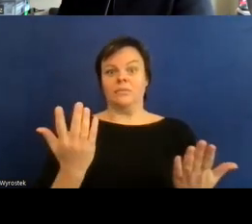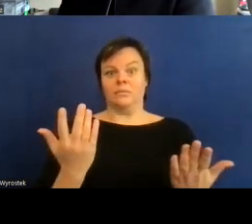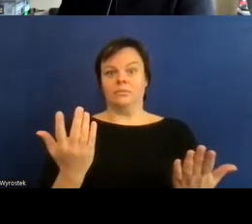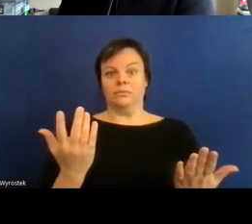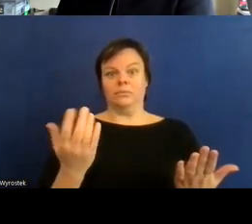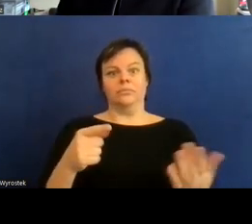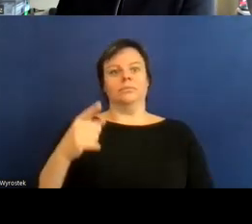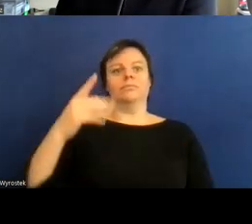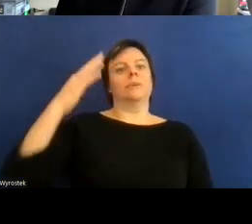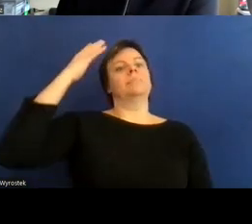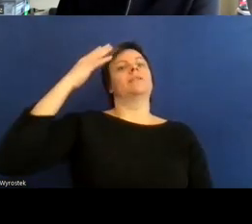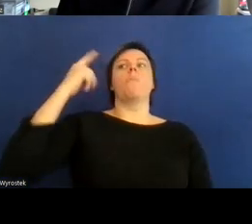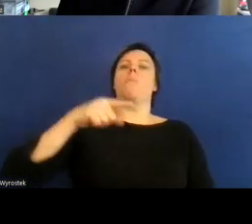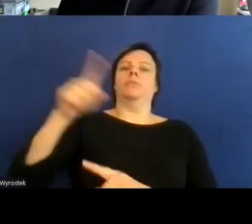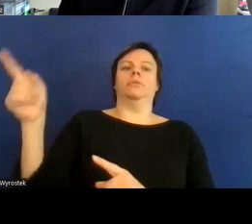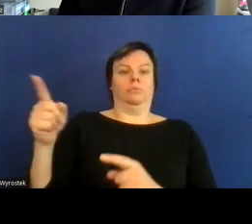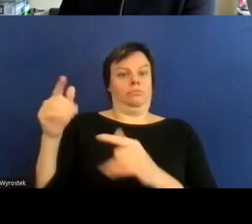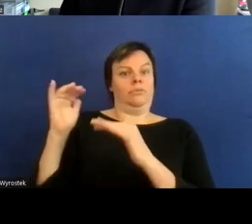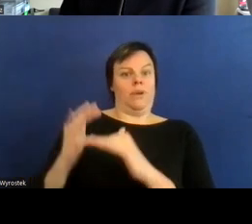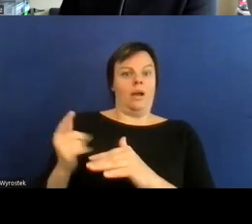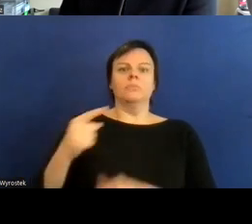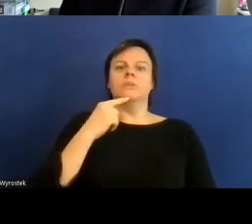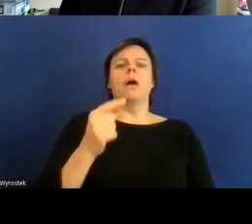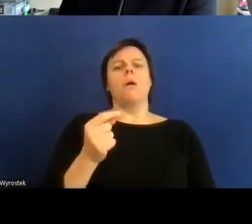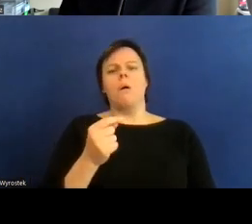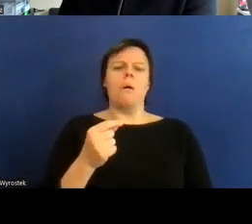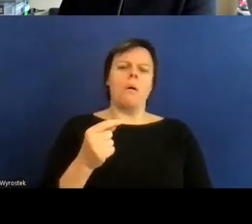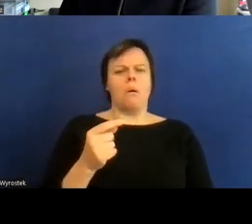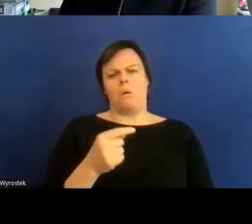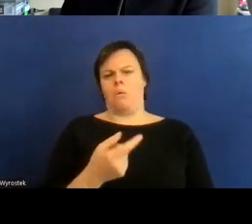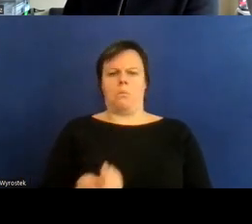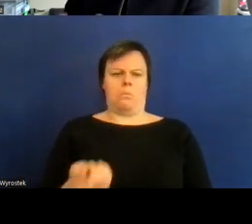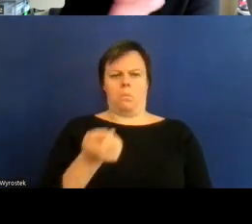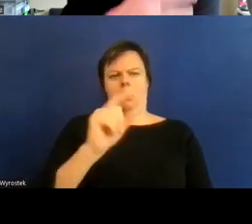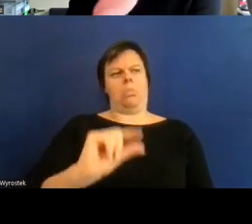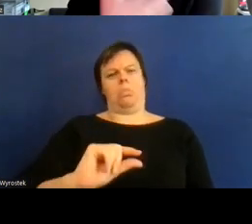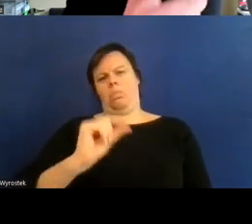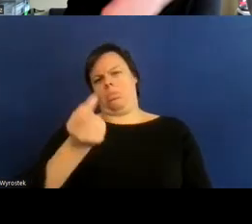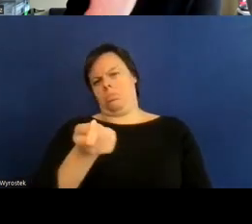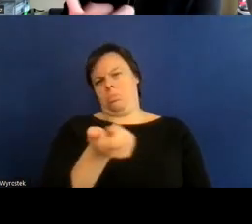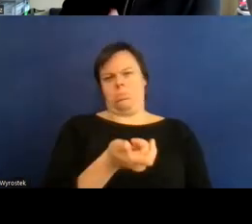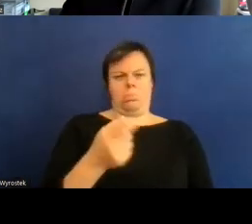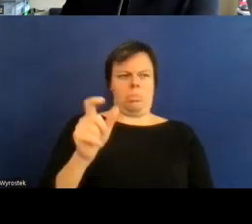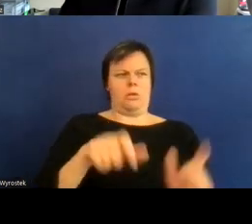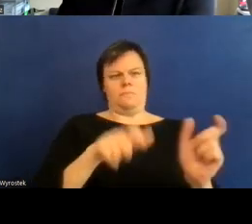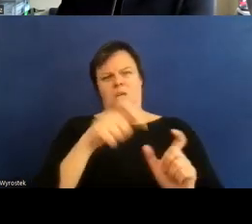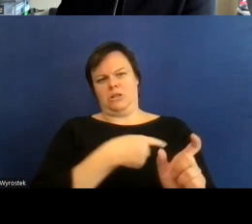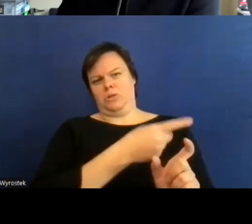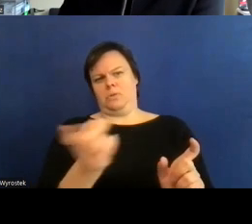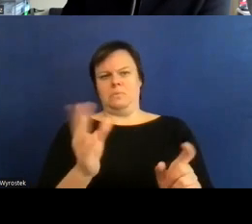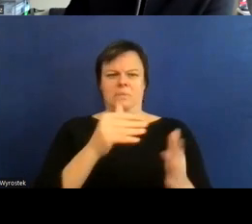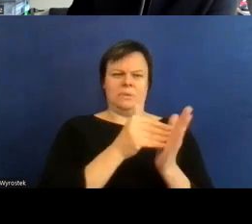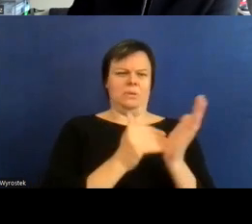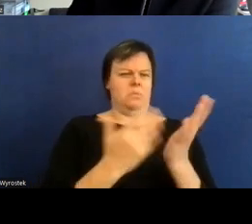es gibt eigentlich fast gar keine menschen mit behinderungen und es gibt vor allem also wenn wir jetzt über eine eine ein